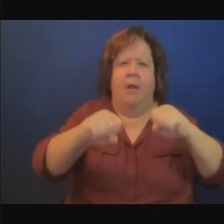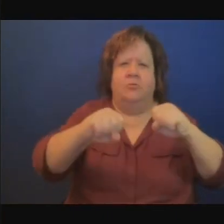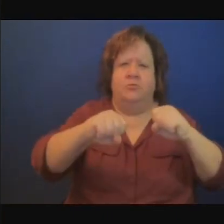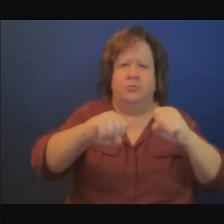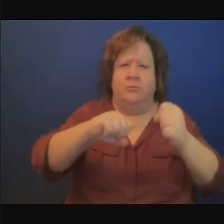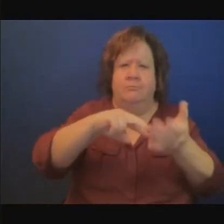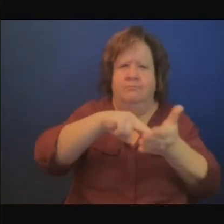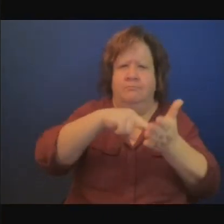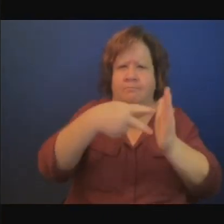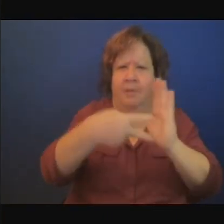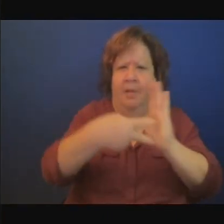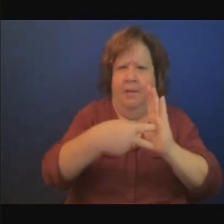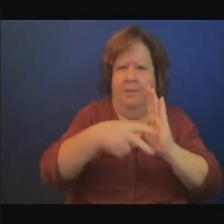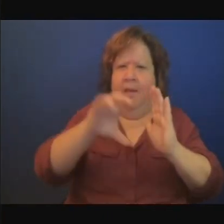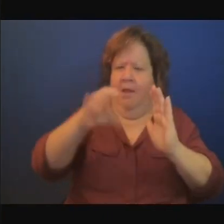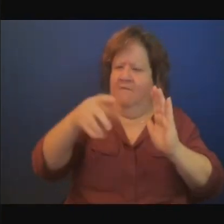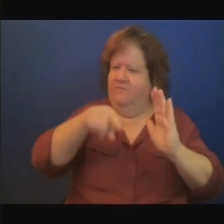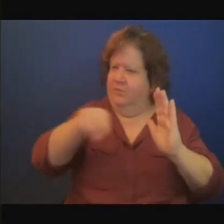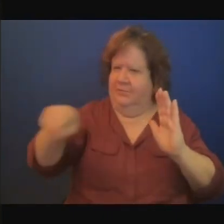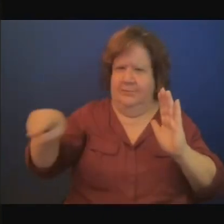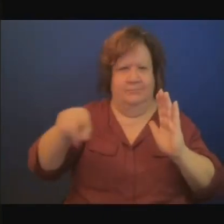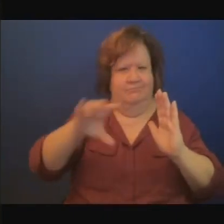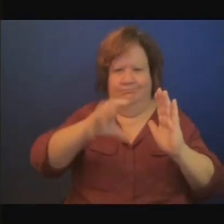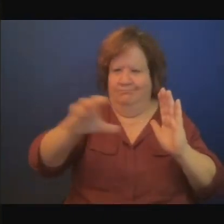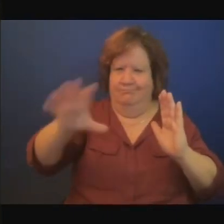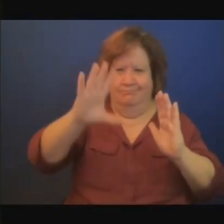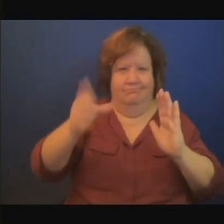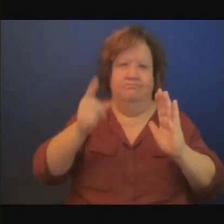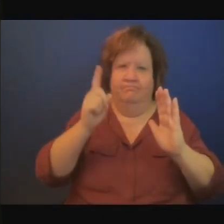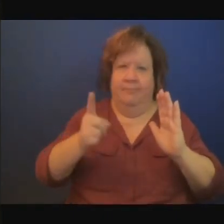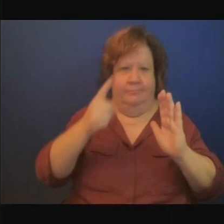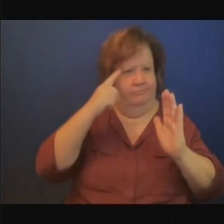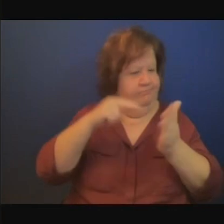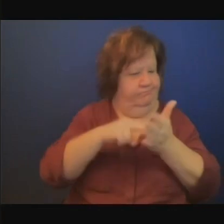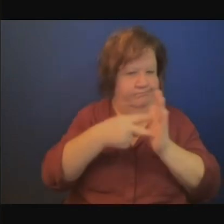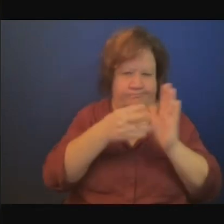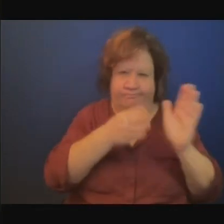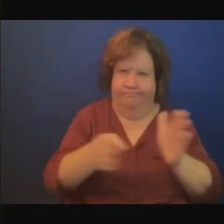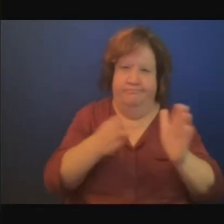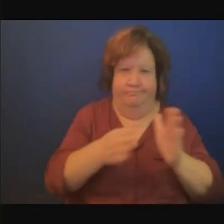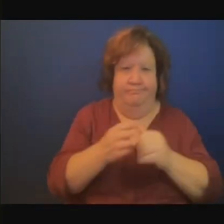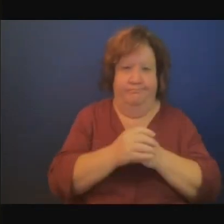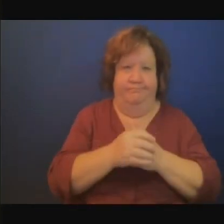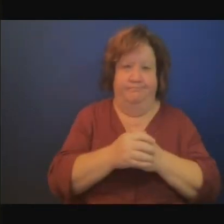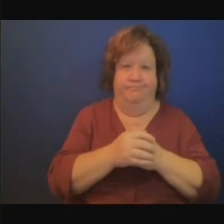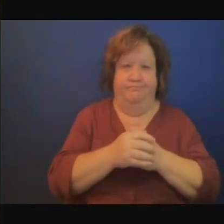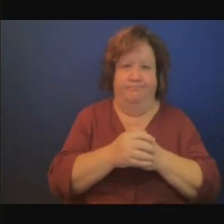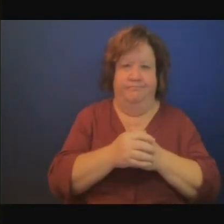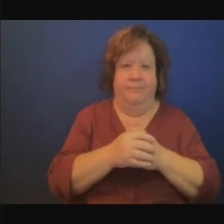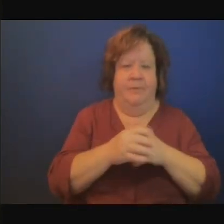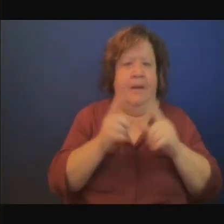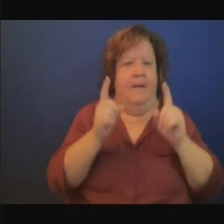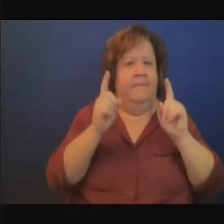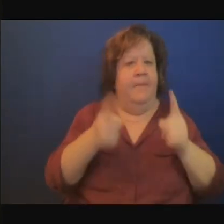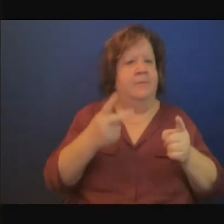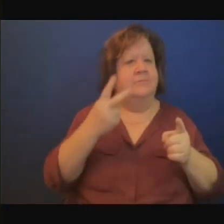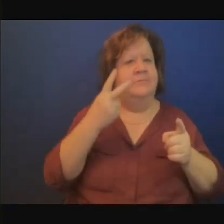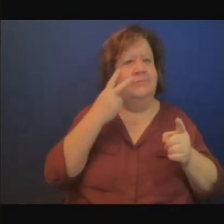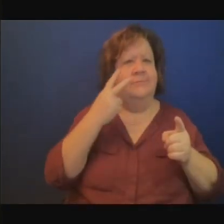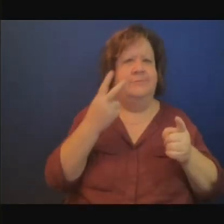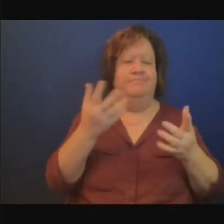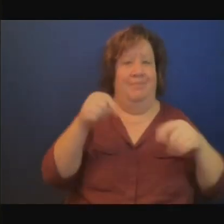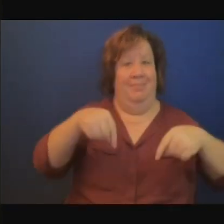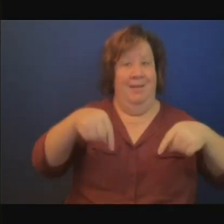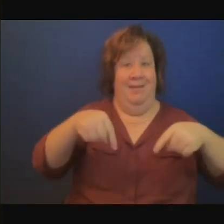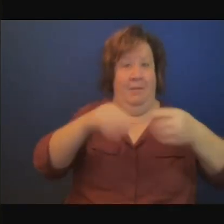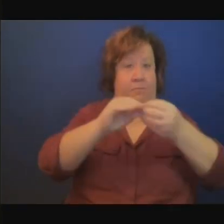premièrement des engagements publics pour que les pays mettent au point des CDN avec